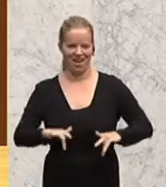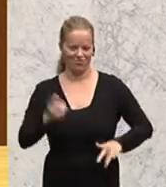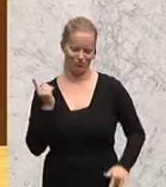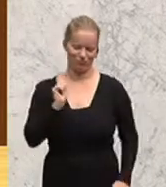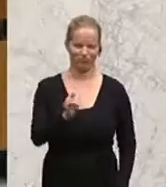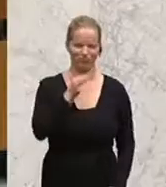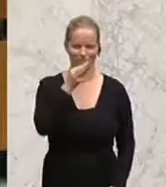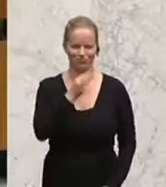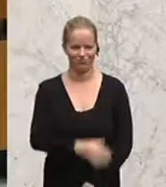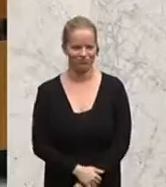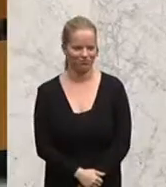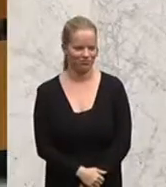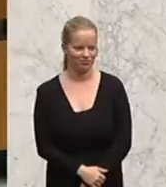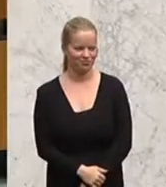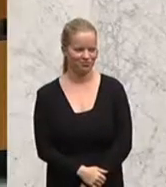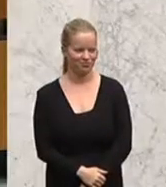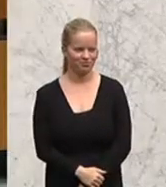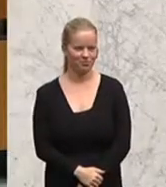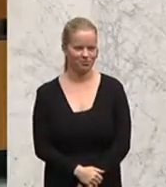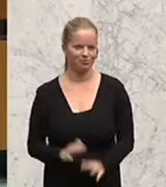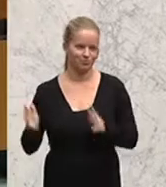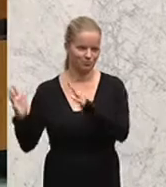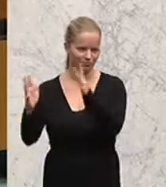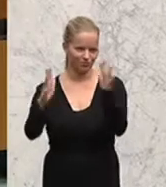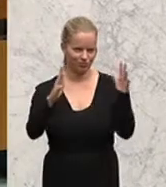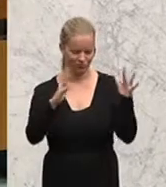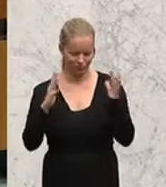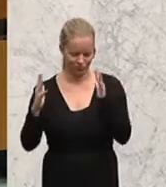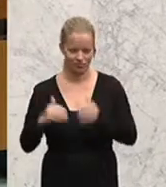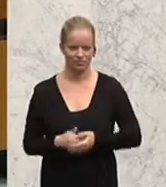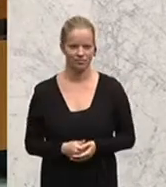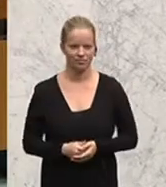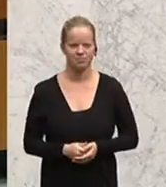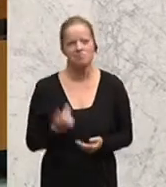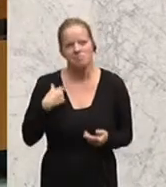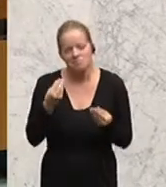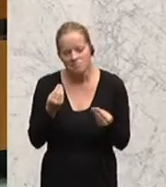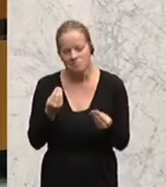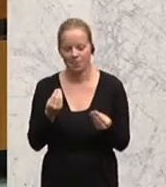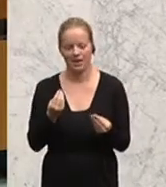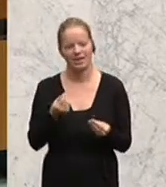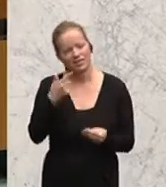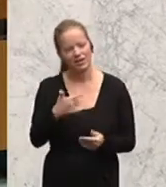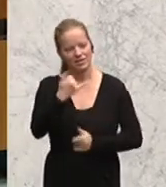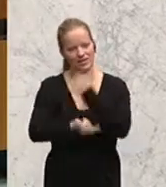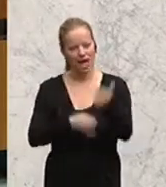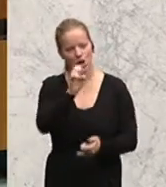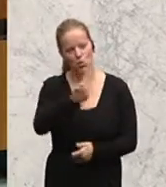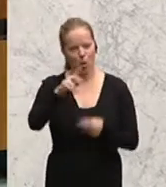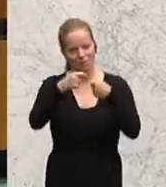Das hat den Anschein, als wären wir nach 20 Jahren EU-Mitgliedschaft